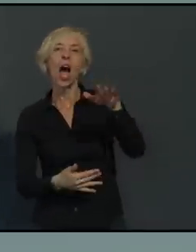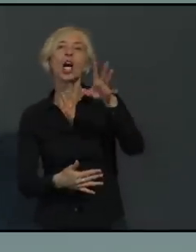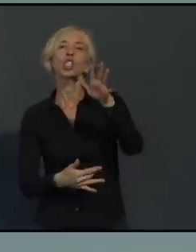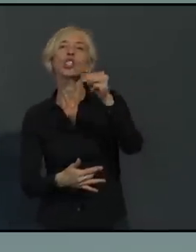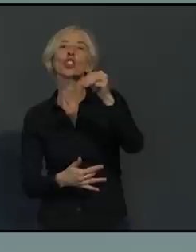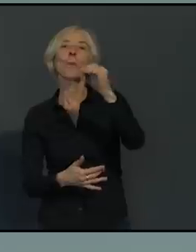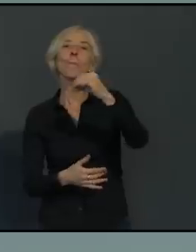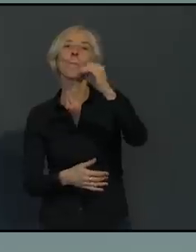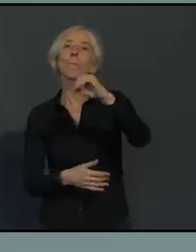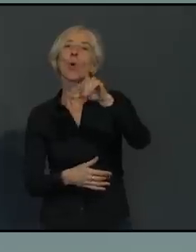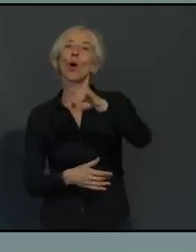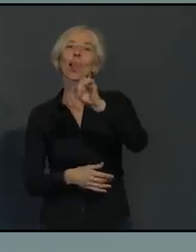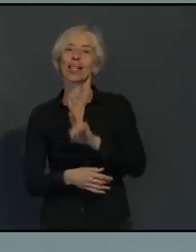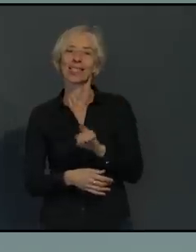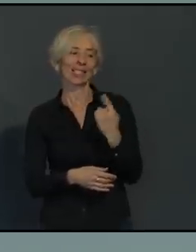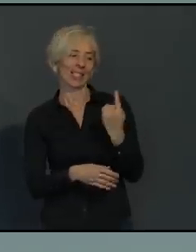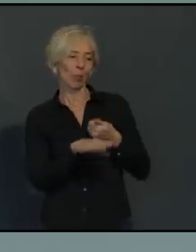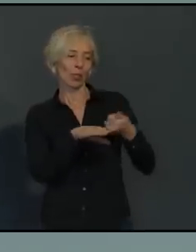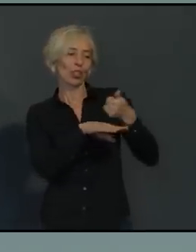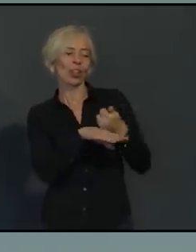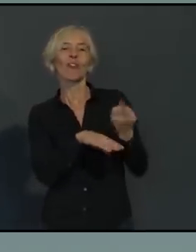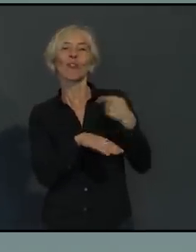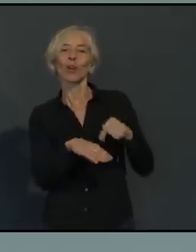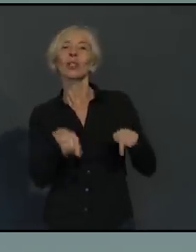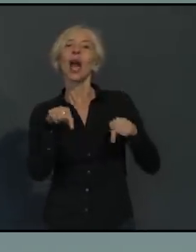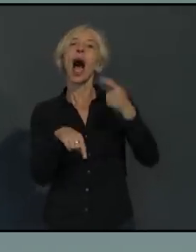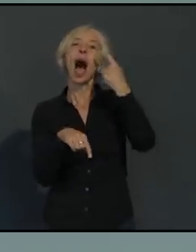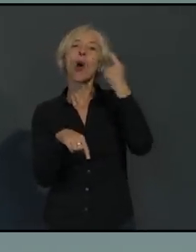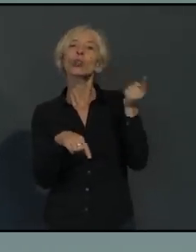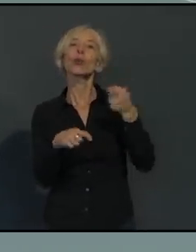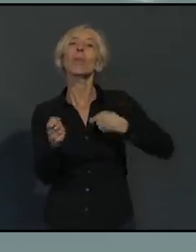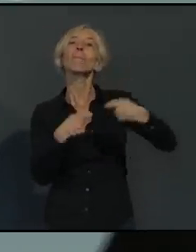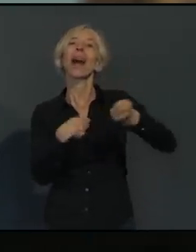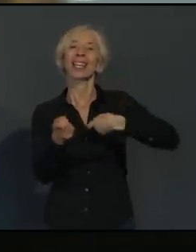in den vergangenen Wochen viele Gedanken darüber gemacht, was wir denn vor Ort tun können.